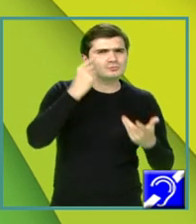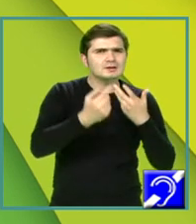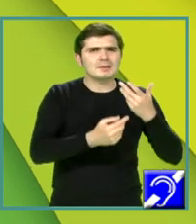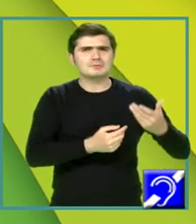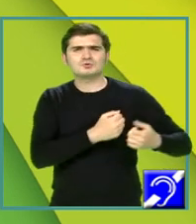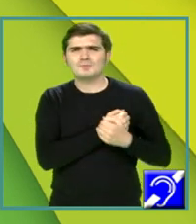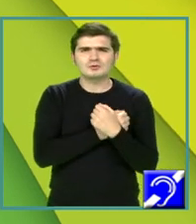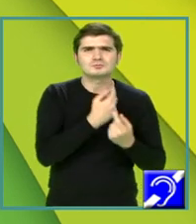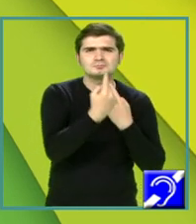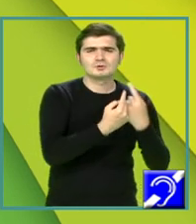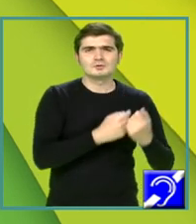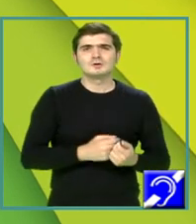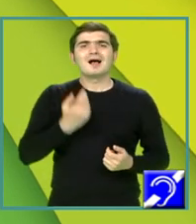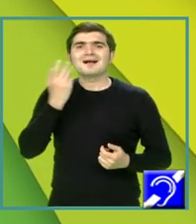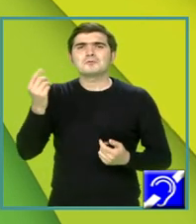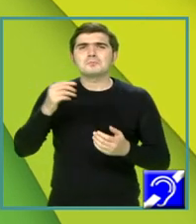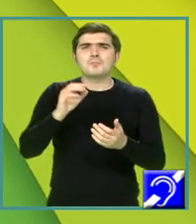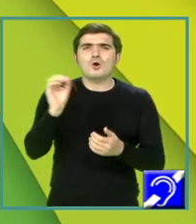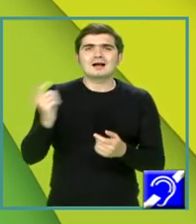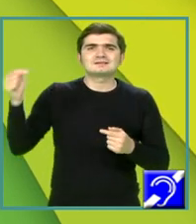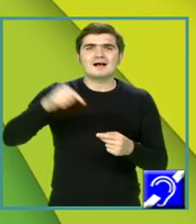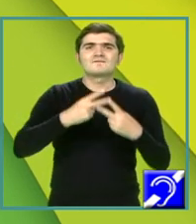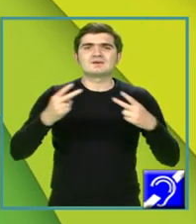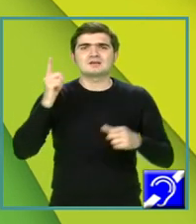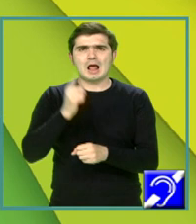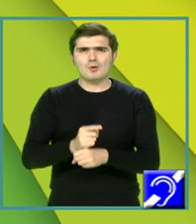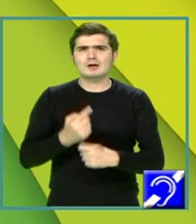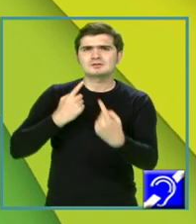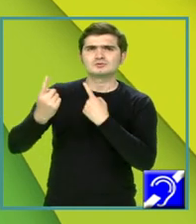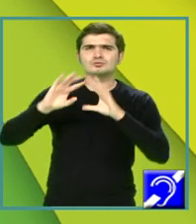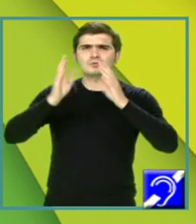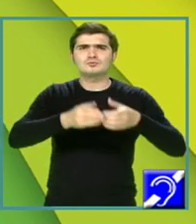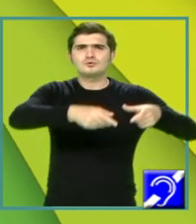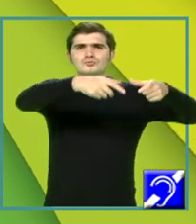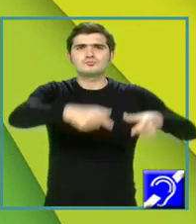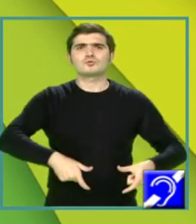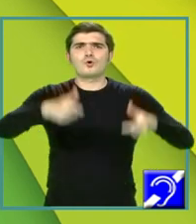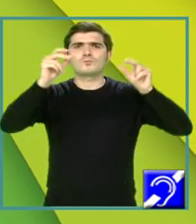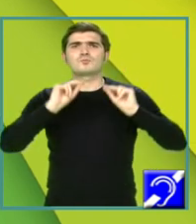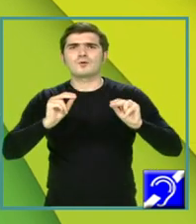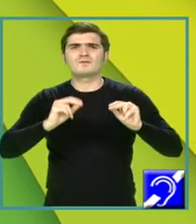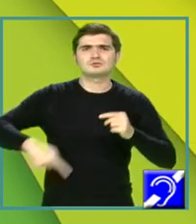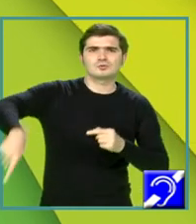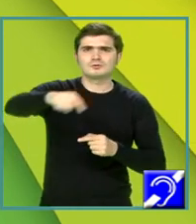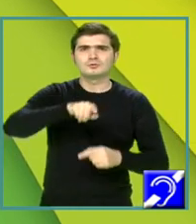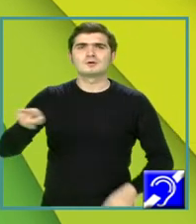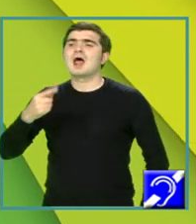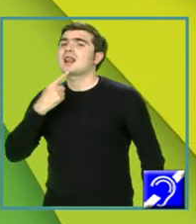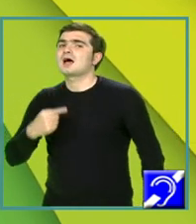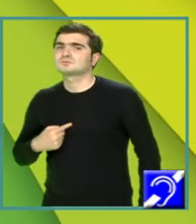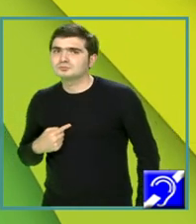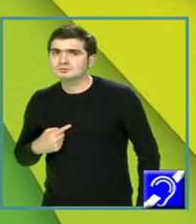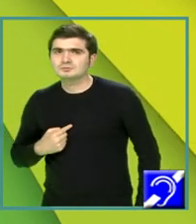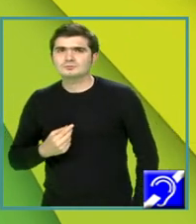Cu prilejul vizitei sale la Oradea, conversând cu întreg corpul profesoral adunat în jurul său, ne-a spus la un moment